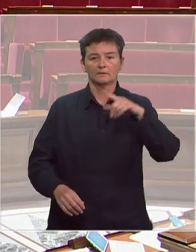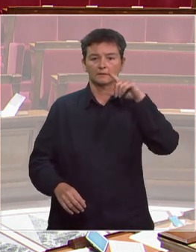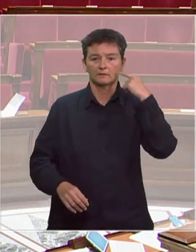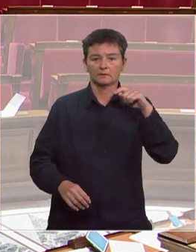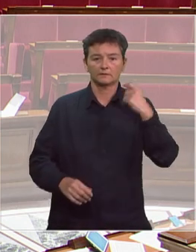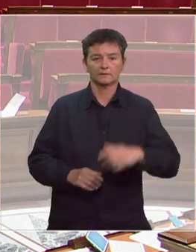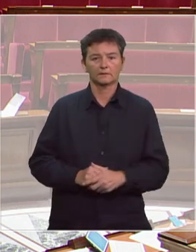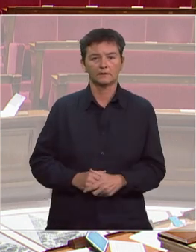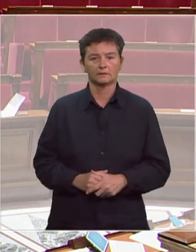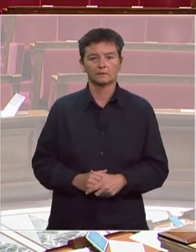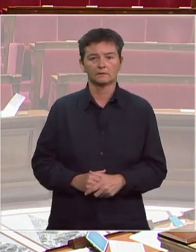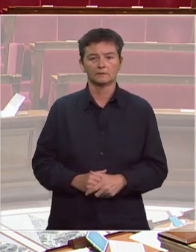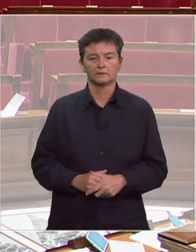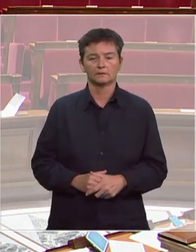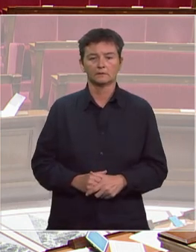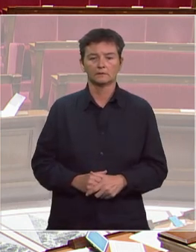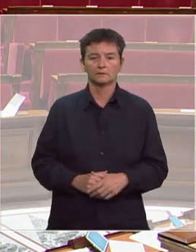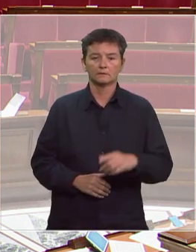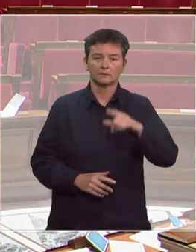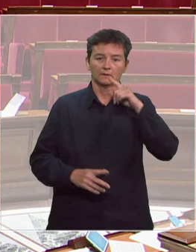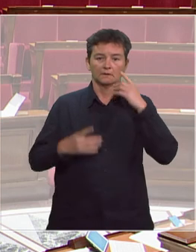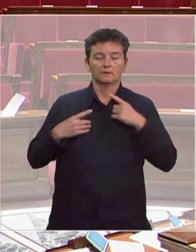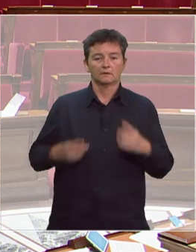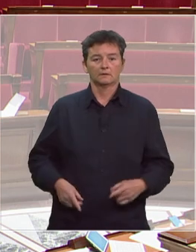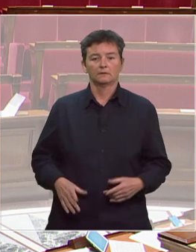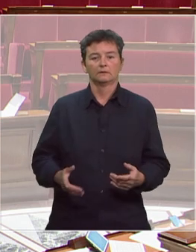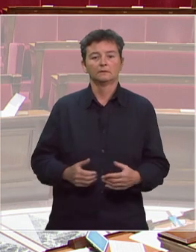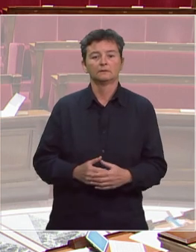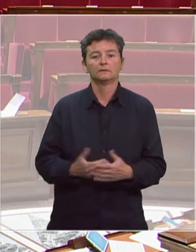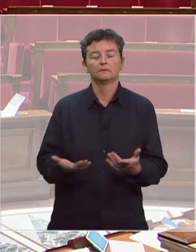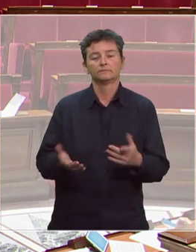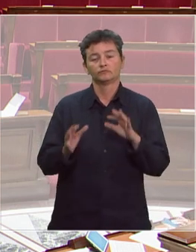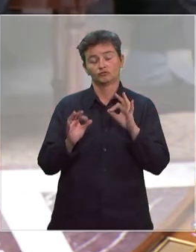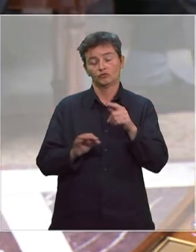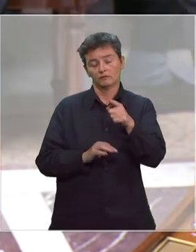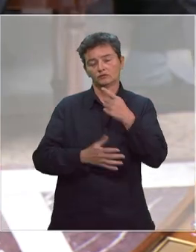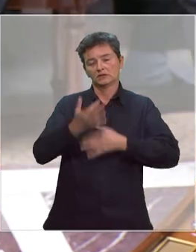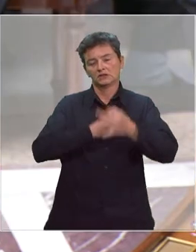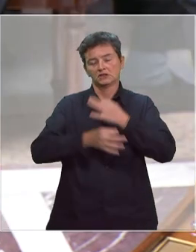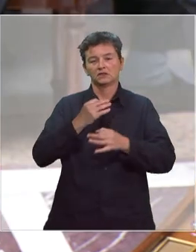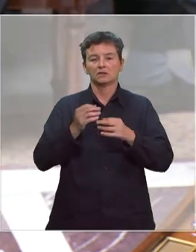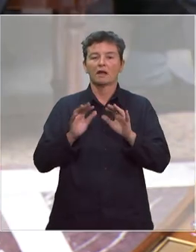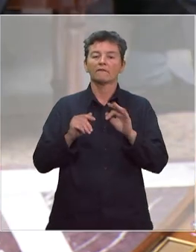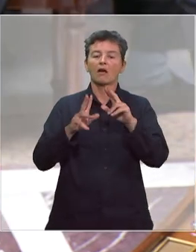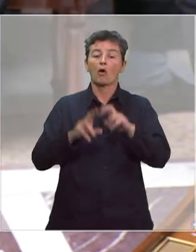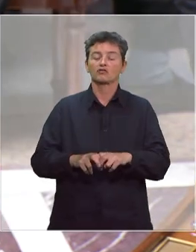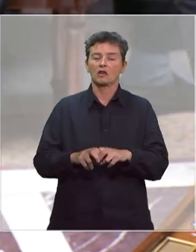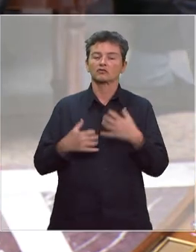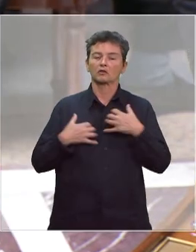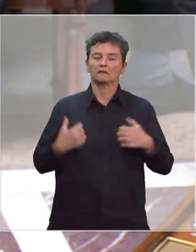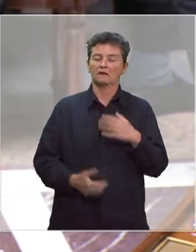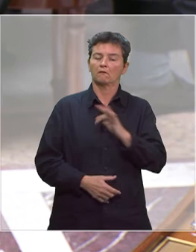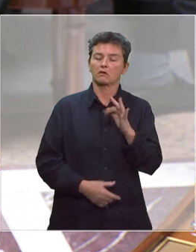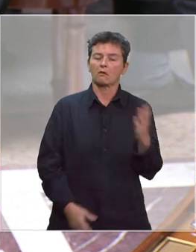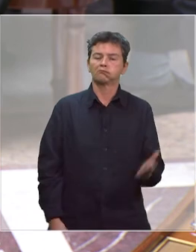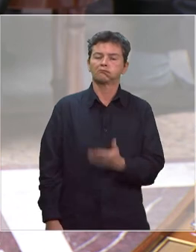Mesdames et Messieurs les députés, vous avez eu raison de rappeler, Monsieur le député, l'excellence de la recherche française et la façon dont elle s'est engagée